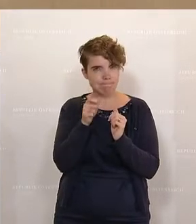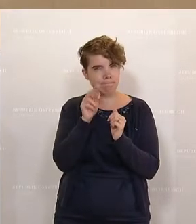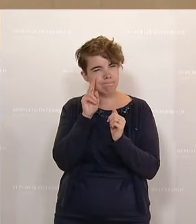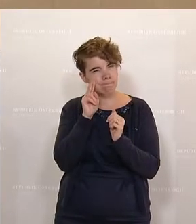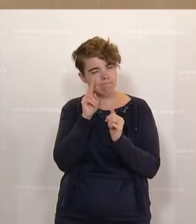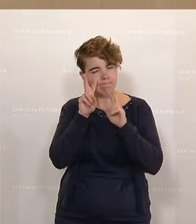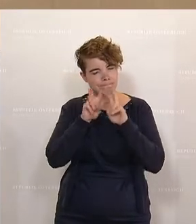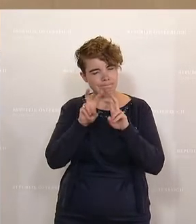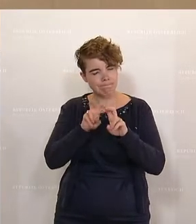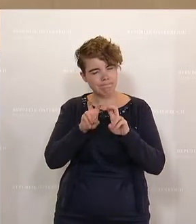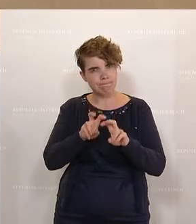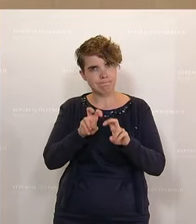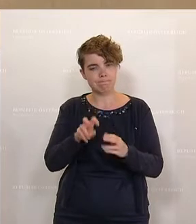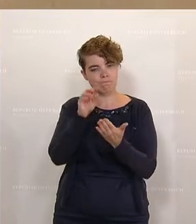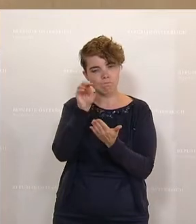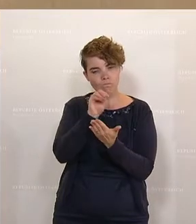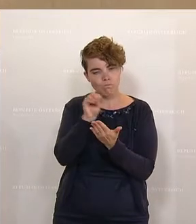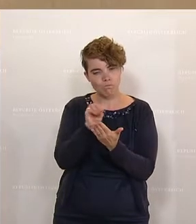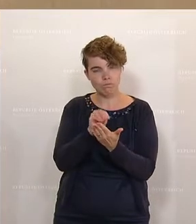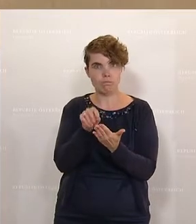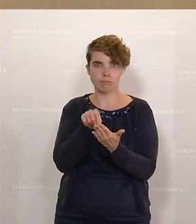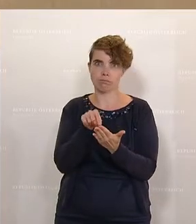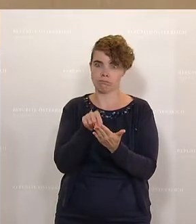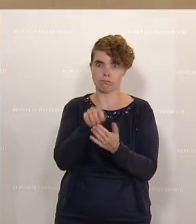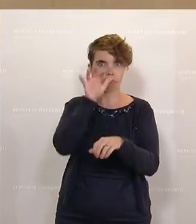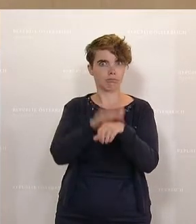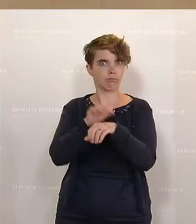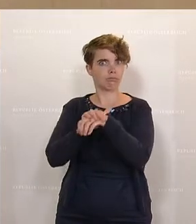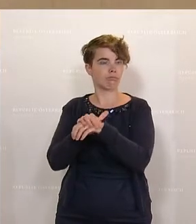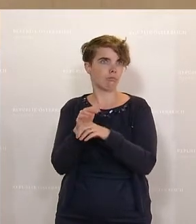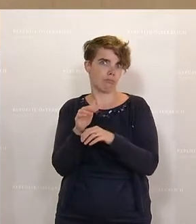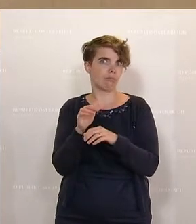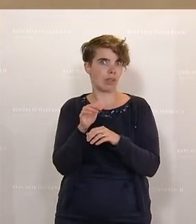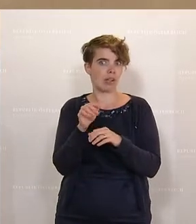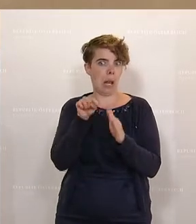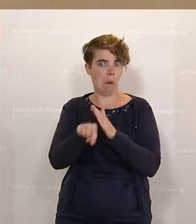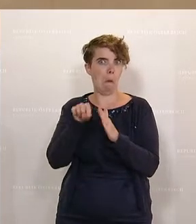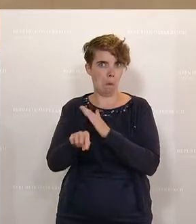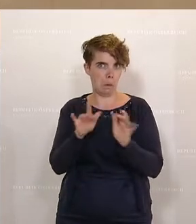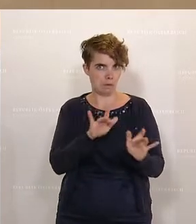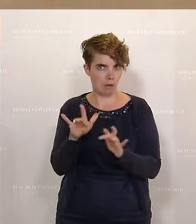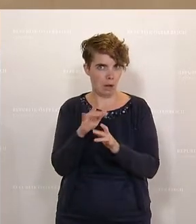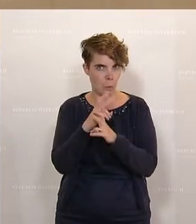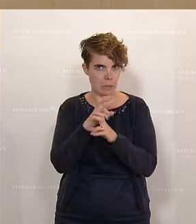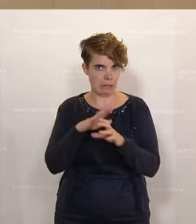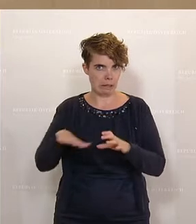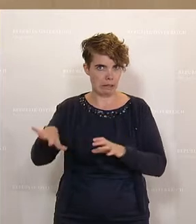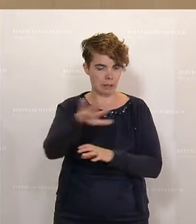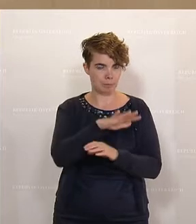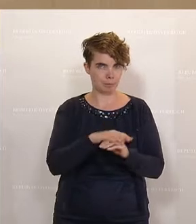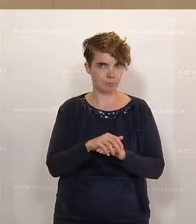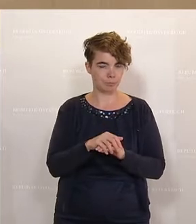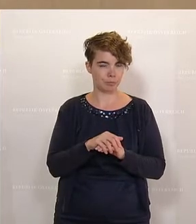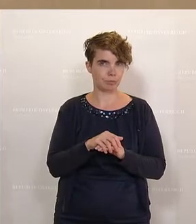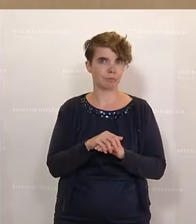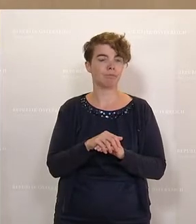ziemlich beunruhigende Versäumnisse festgestellt. Es wurden daher für das